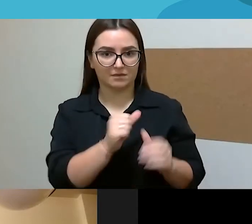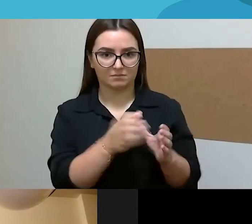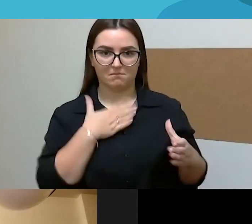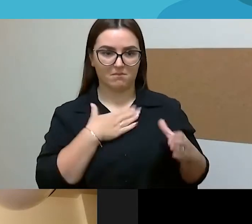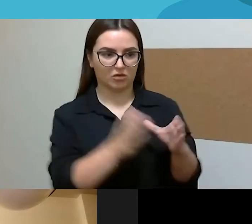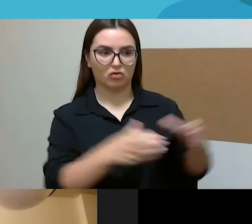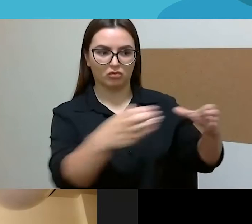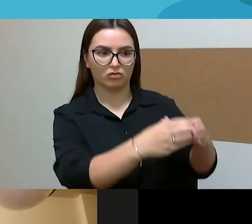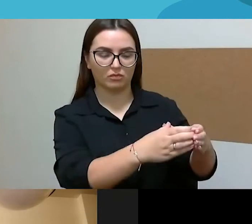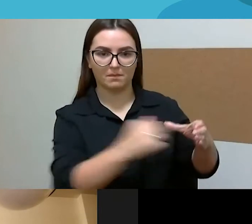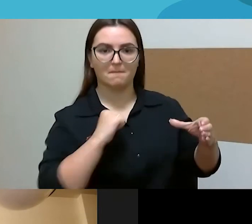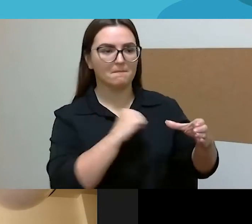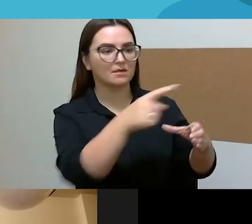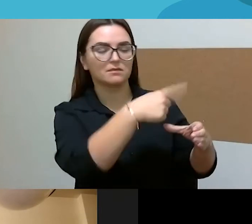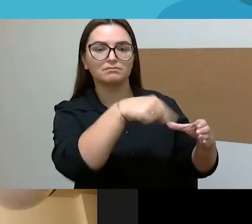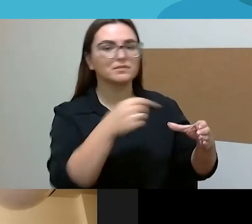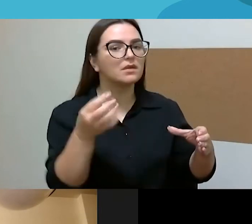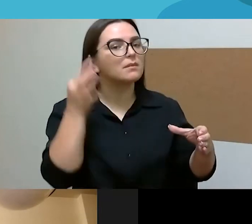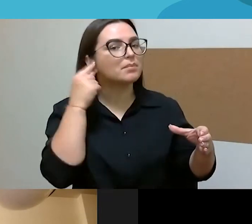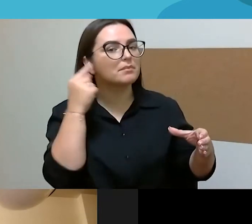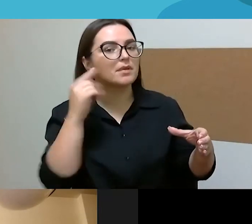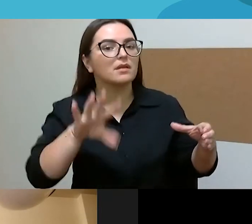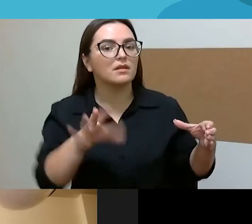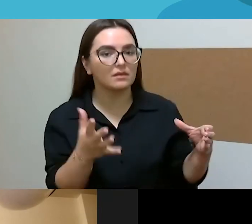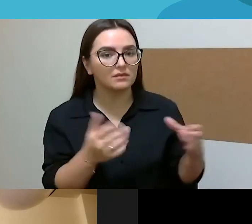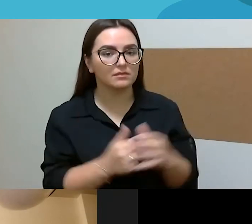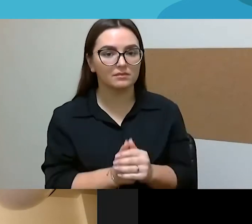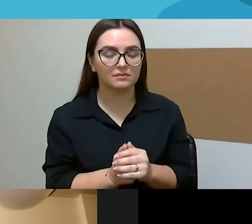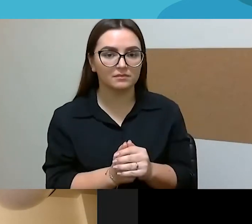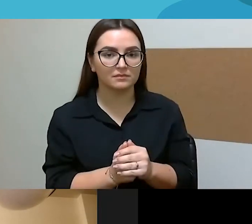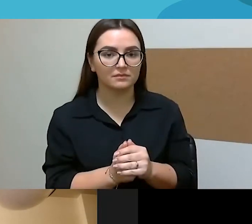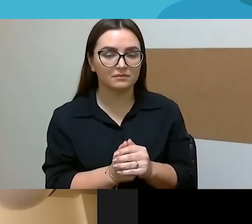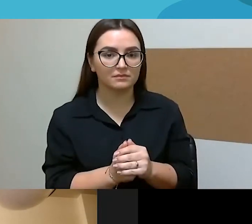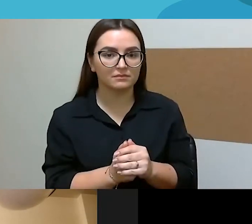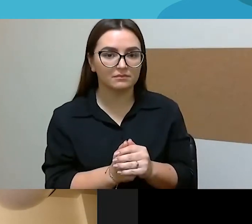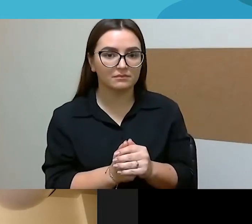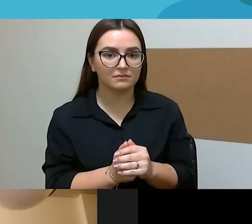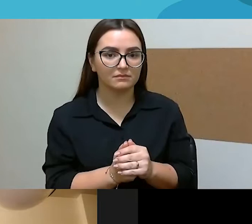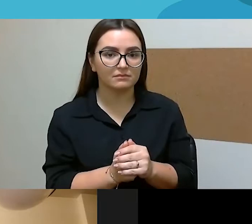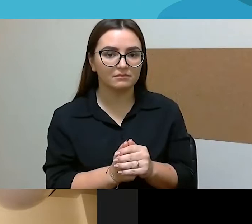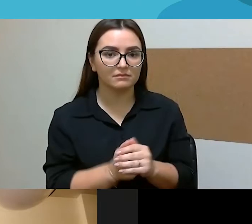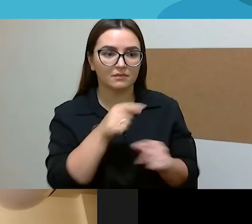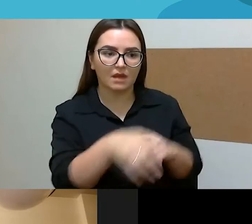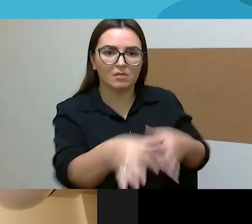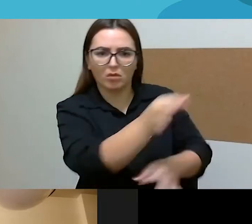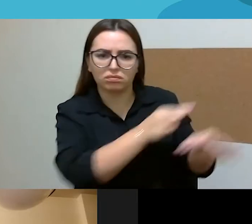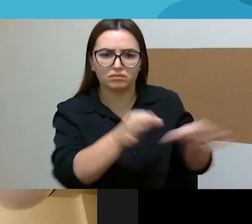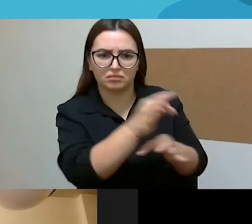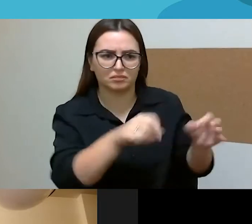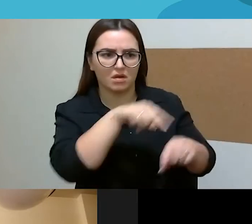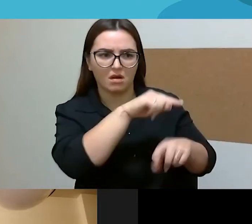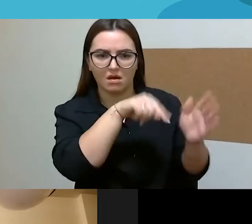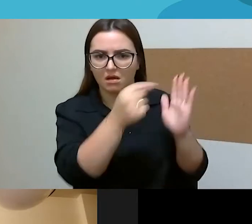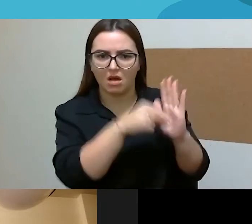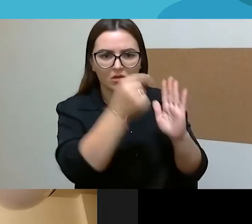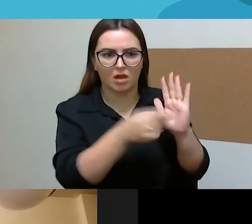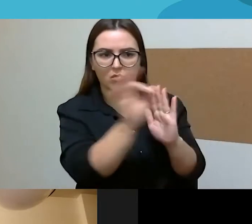iš viriškiausių socialinių grupių, iš tos Lietuvos pavadinkimų, tai ten niekam nekildavau klausimų, ir mano kolegų